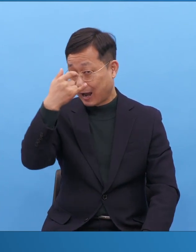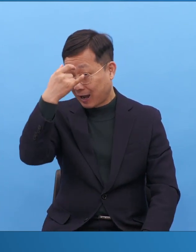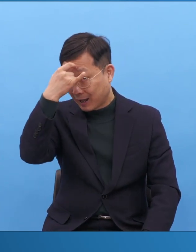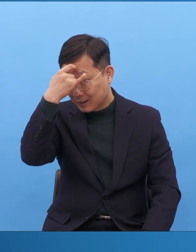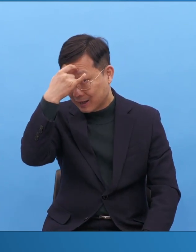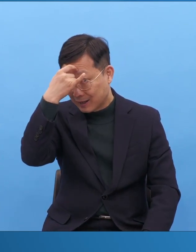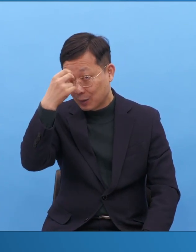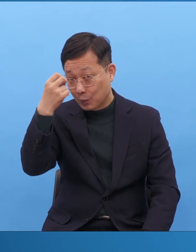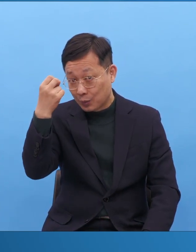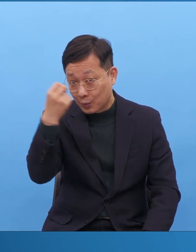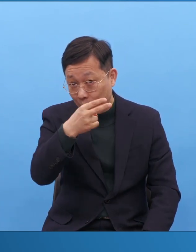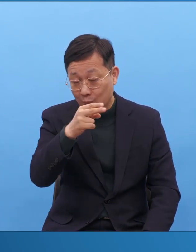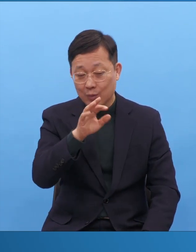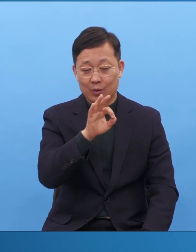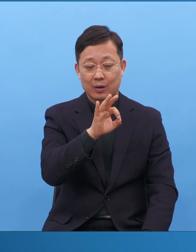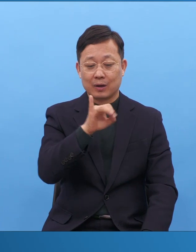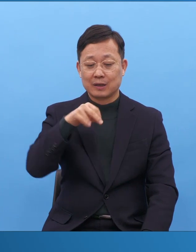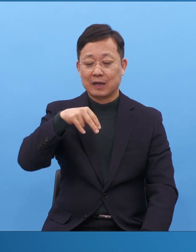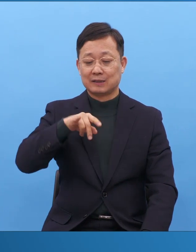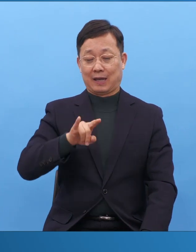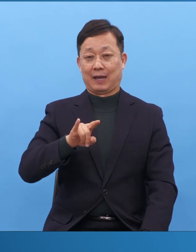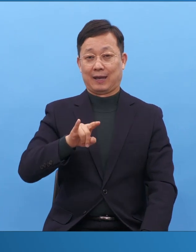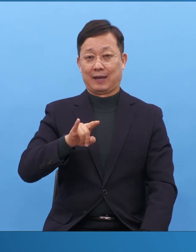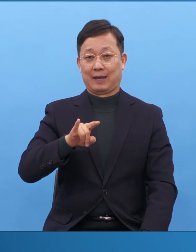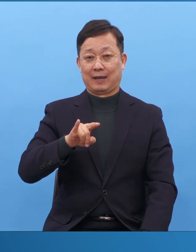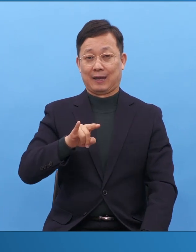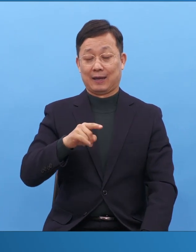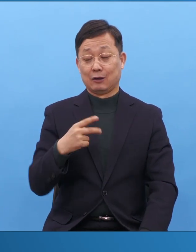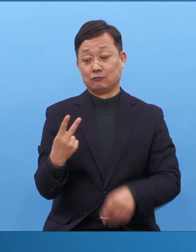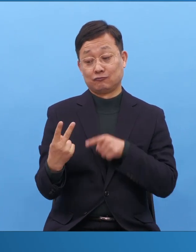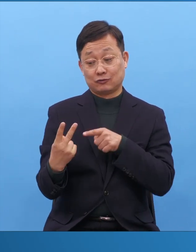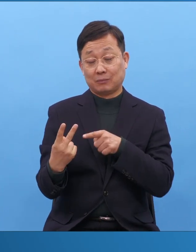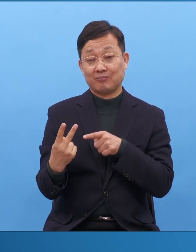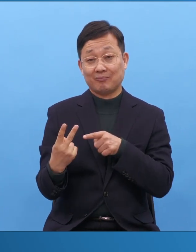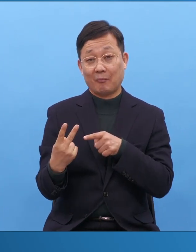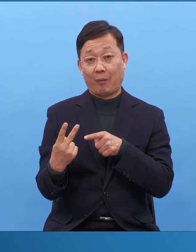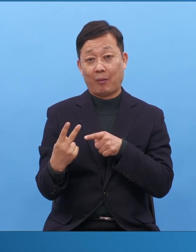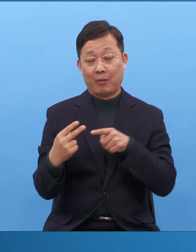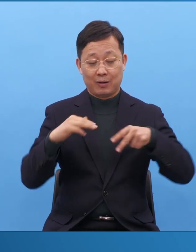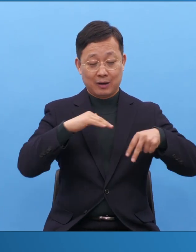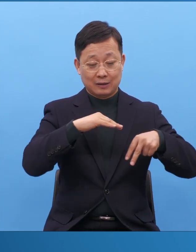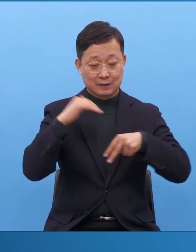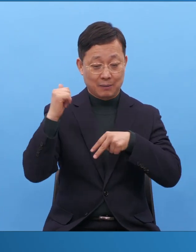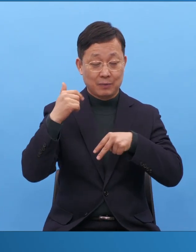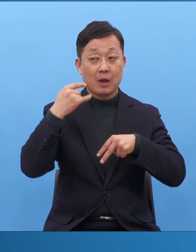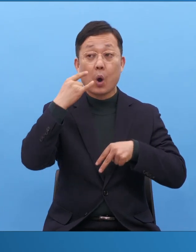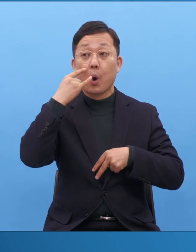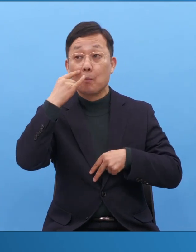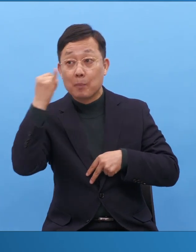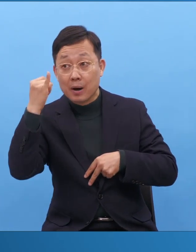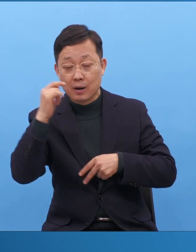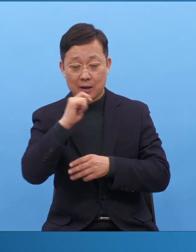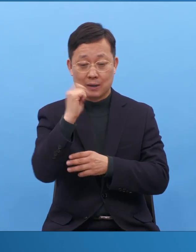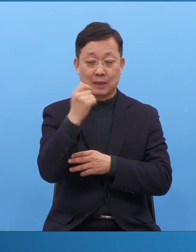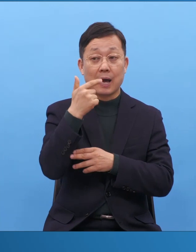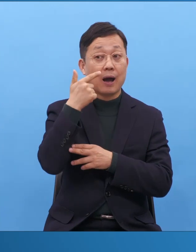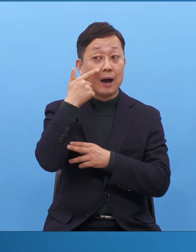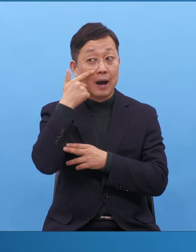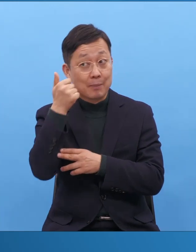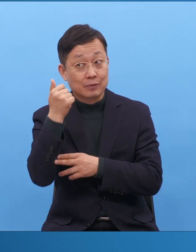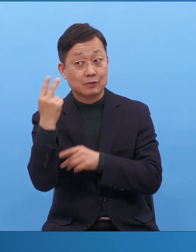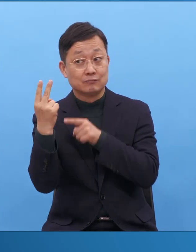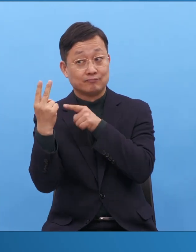한나와 이세 아닙니까? 이 플랫폼을 만들었고요. 거기에 중요한 인물이 사무엘이와